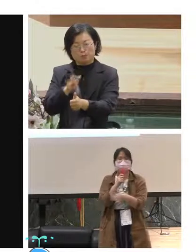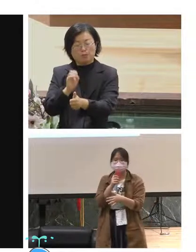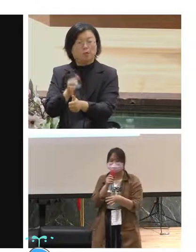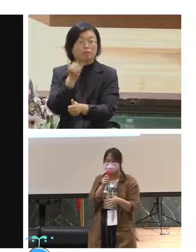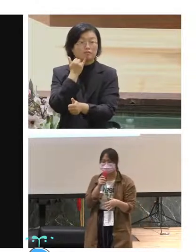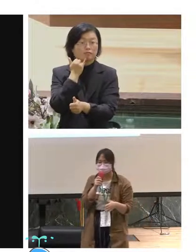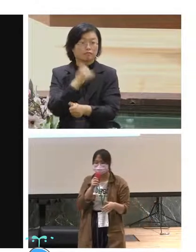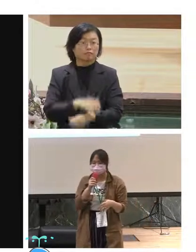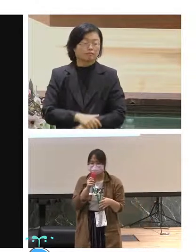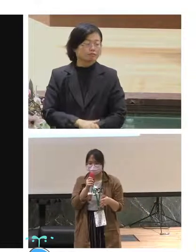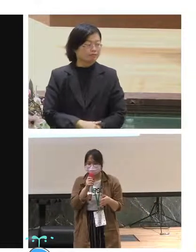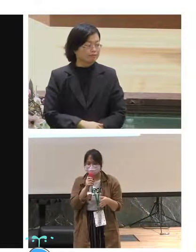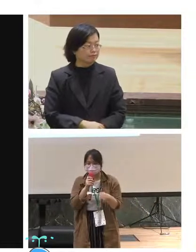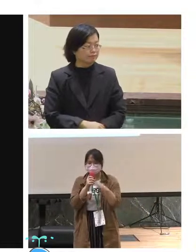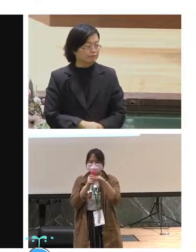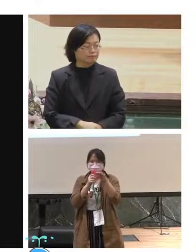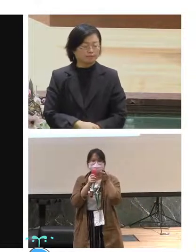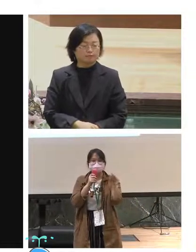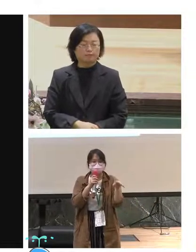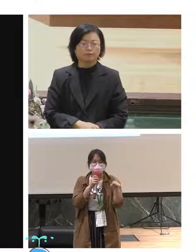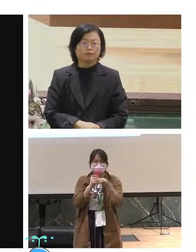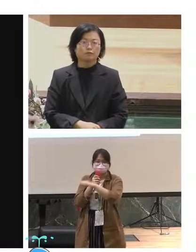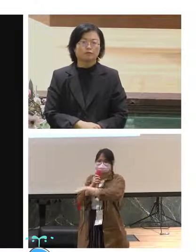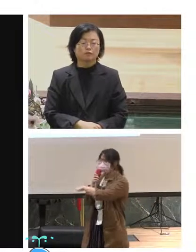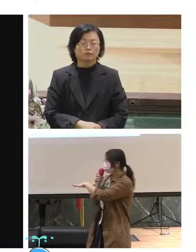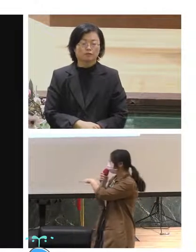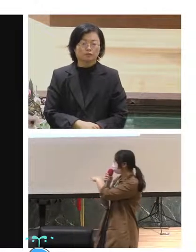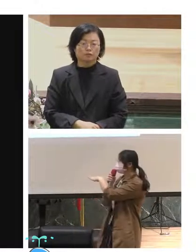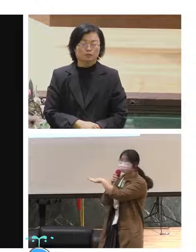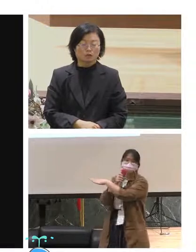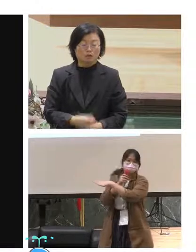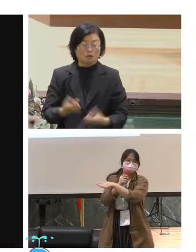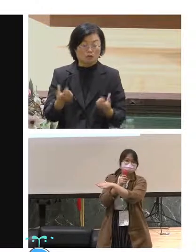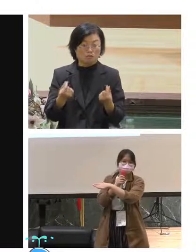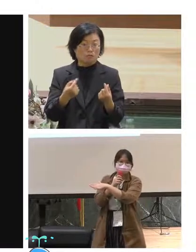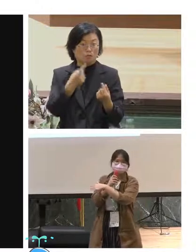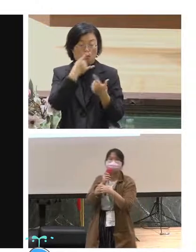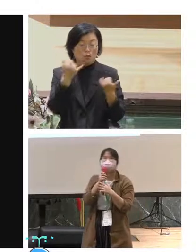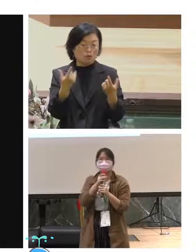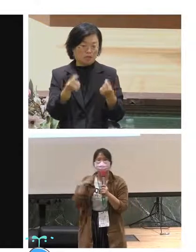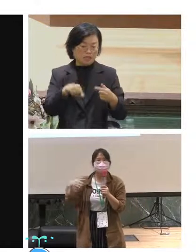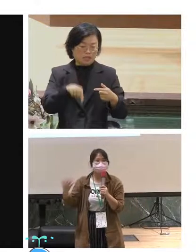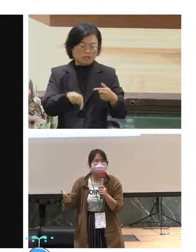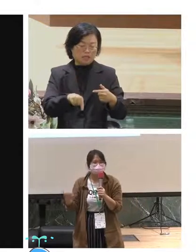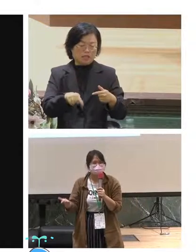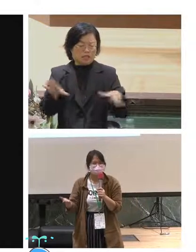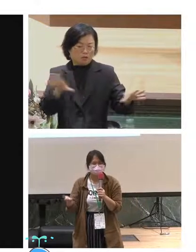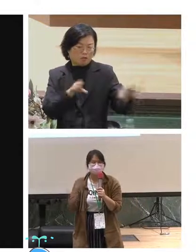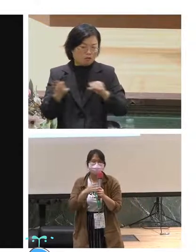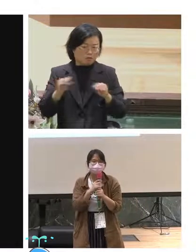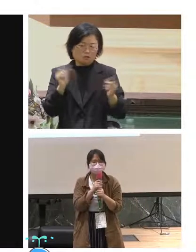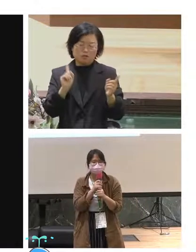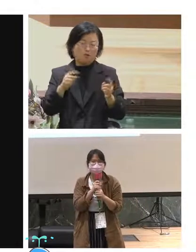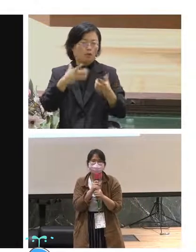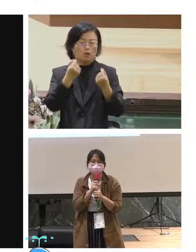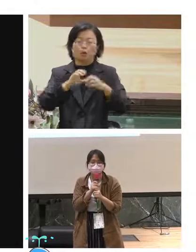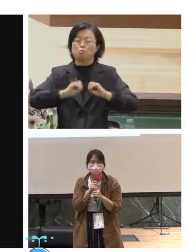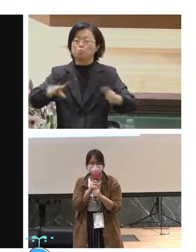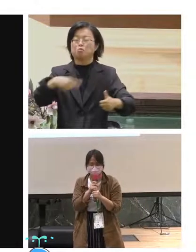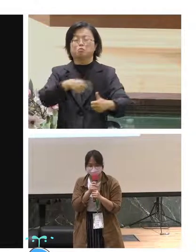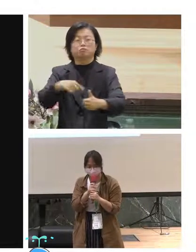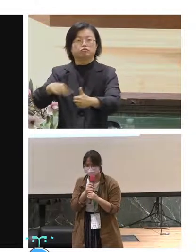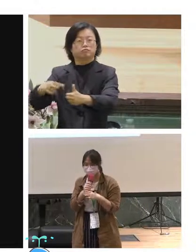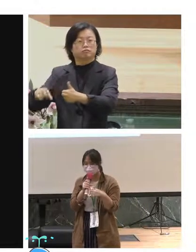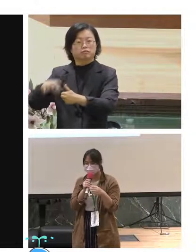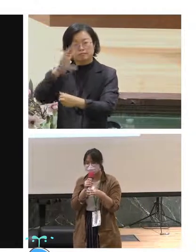過去所以它叫彈幕然後如果你有donate我們下面也會挑一些donate資訊來促進大家更支持九松